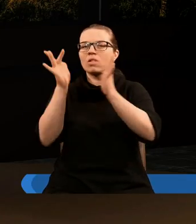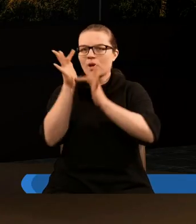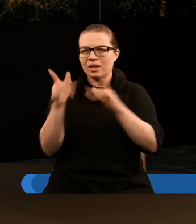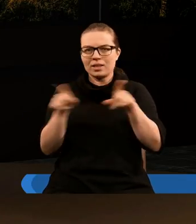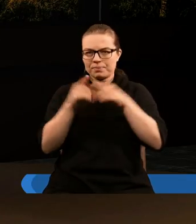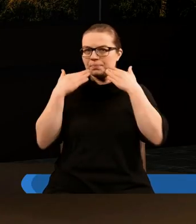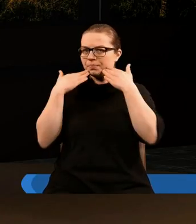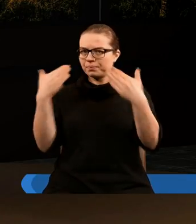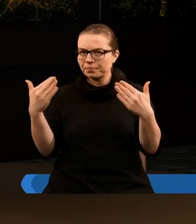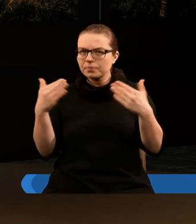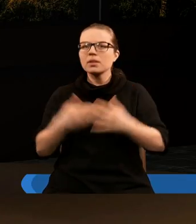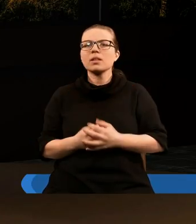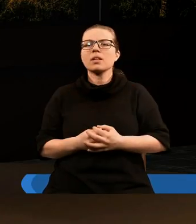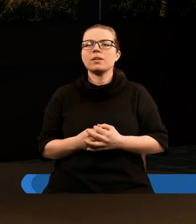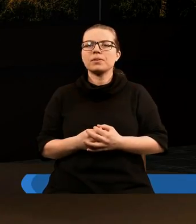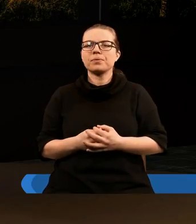Chrystusa.